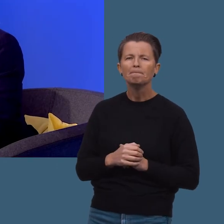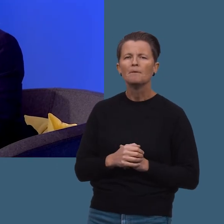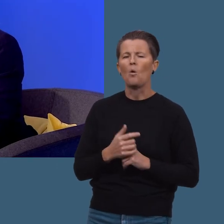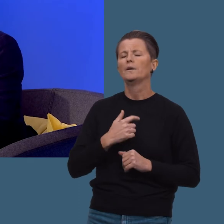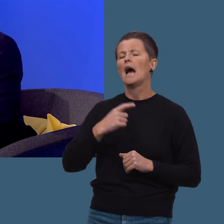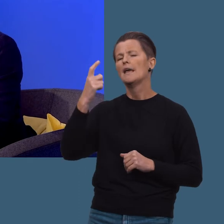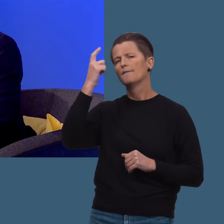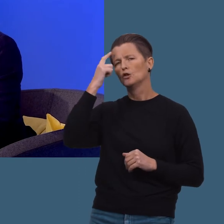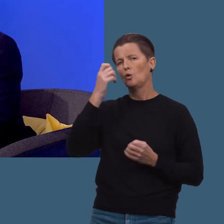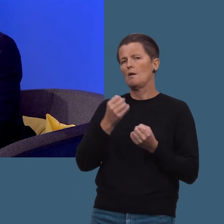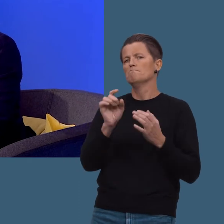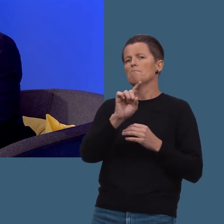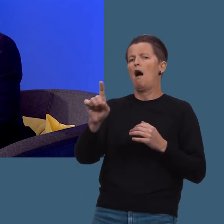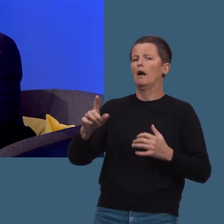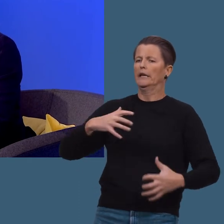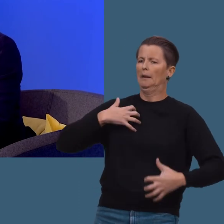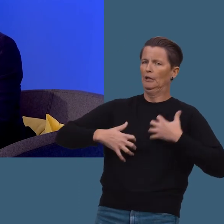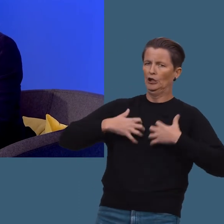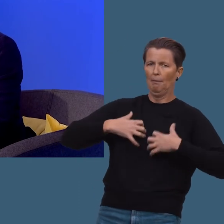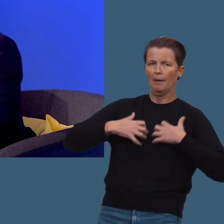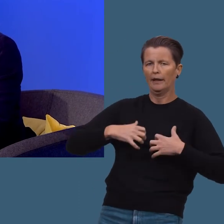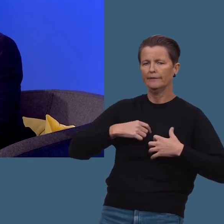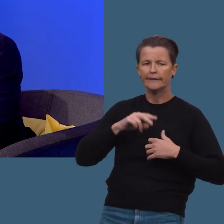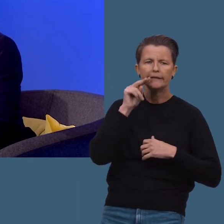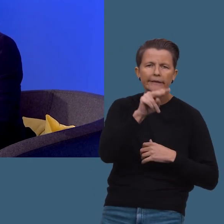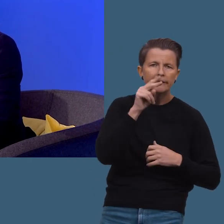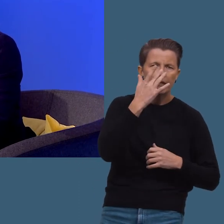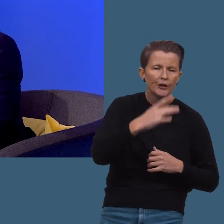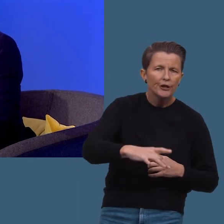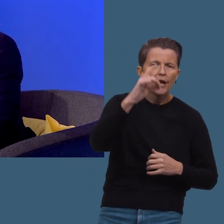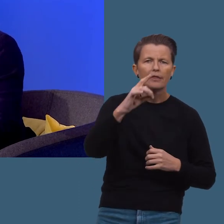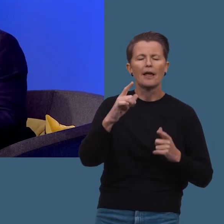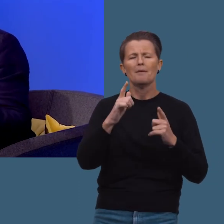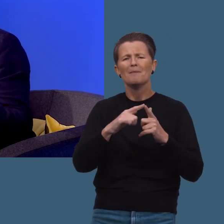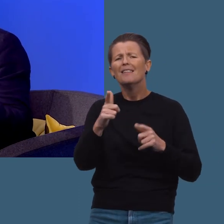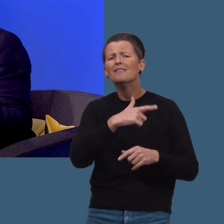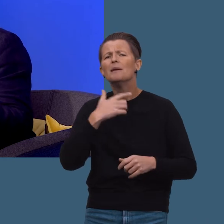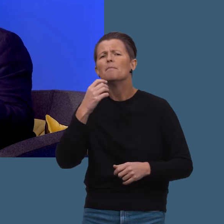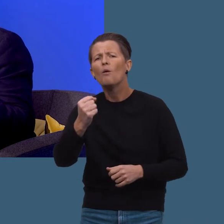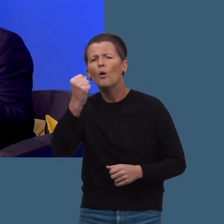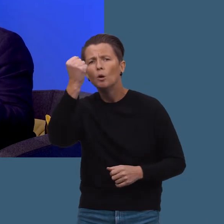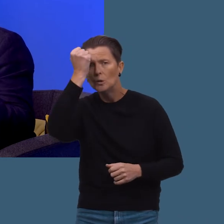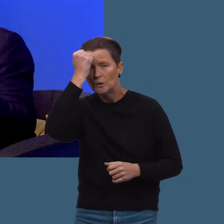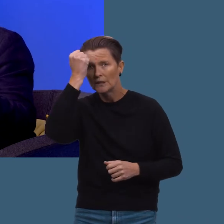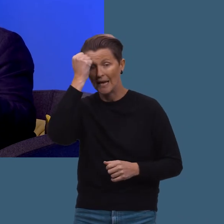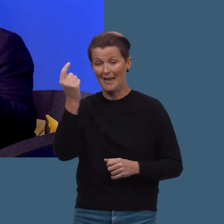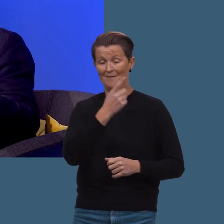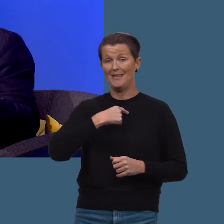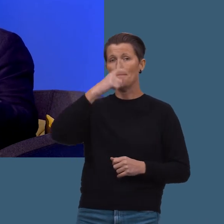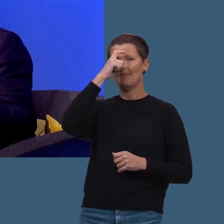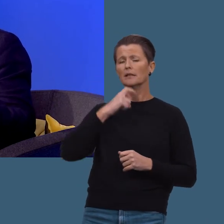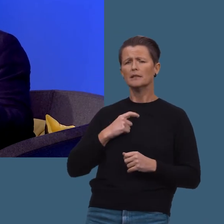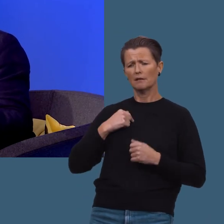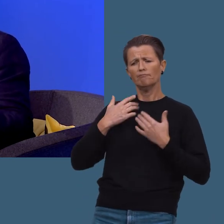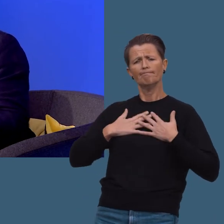Og jeg forstår det at mange blir bekymret når de ser på nyhetene hva som skjer. Men la oss bare huske da at vi som